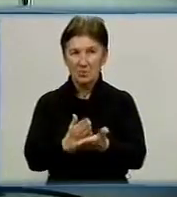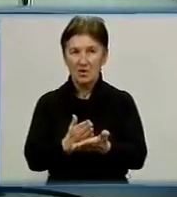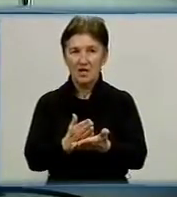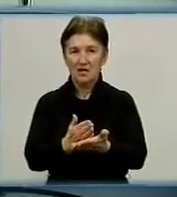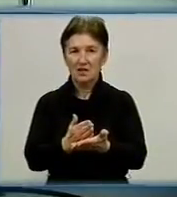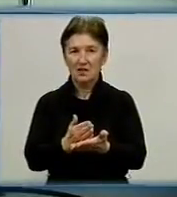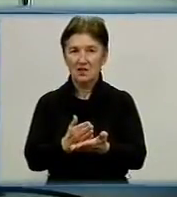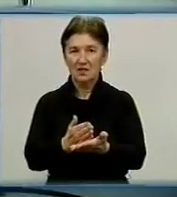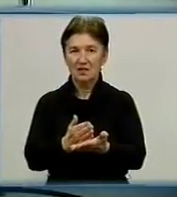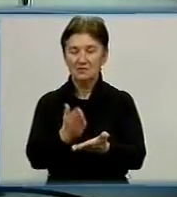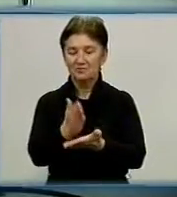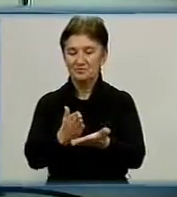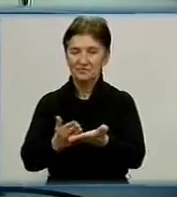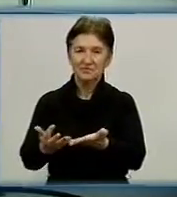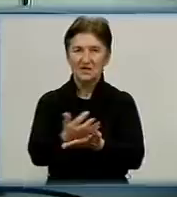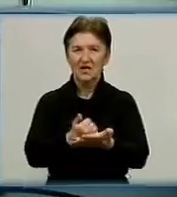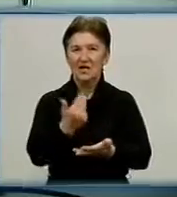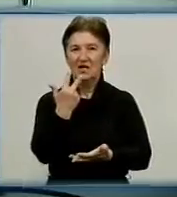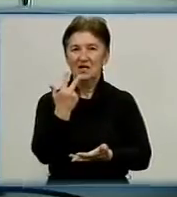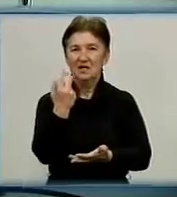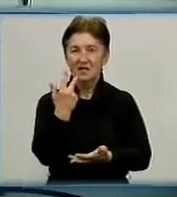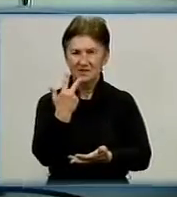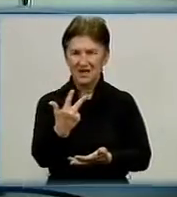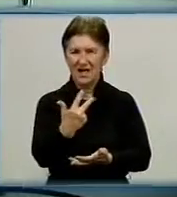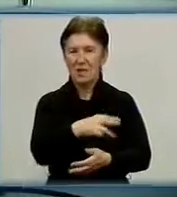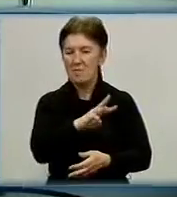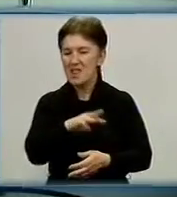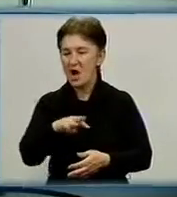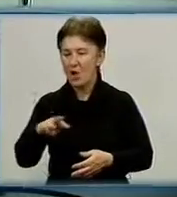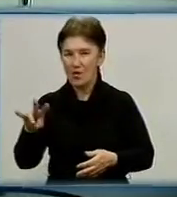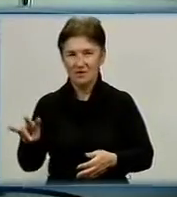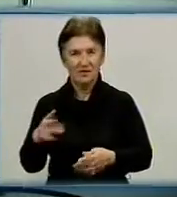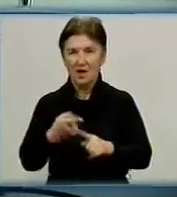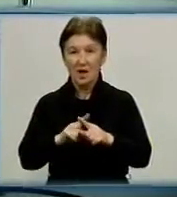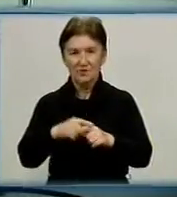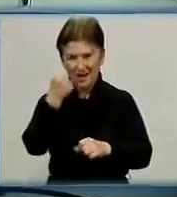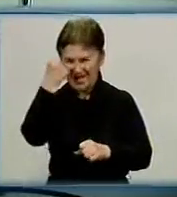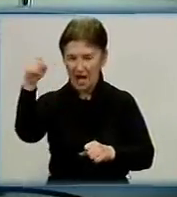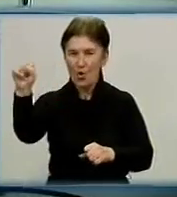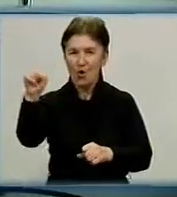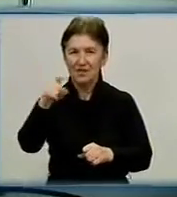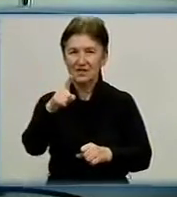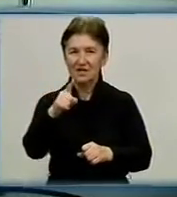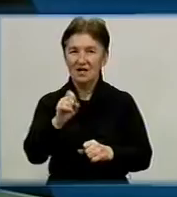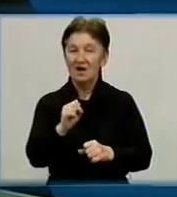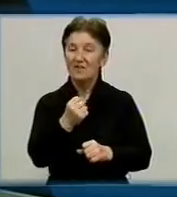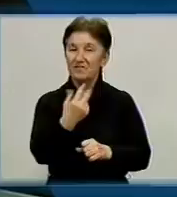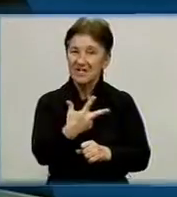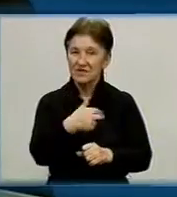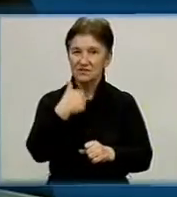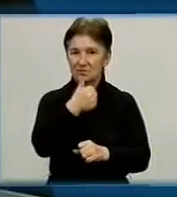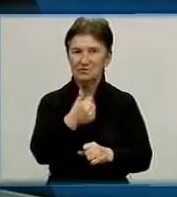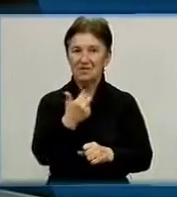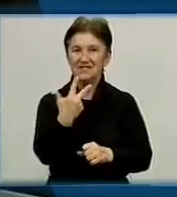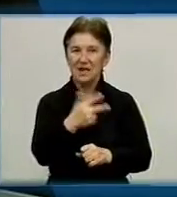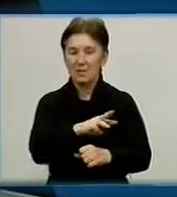в 3 мільйони 461 тисяч Це рекорд своєрідно. Ну, в 2013-му він трохи більший був, 3 мільйони